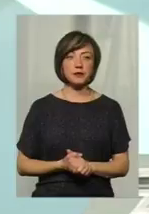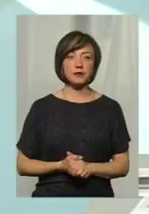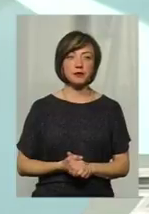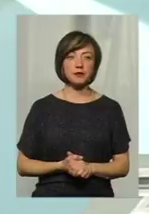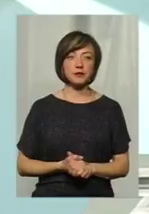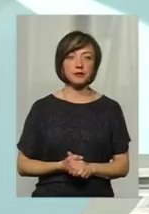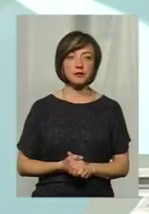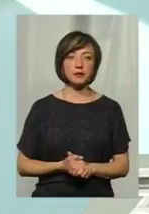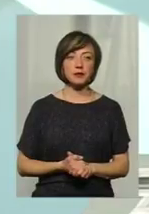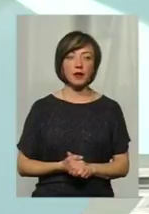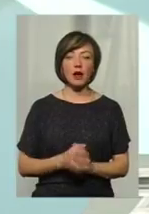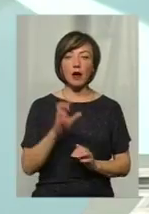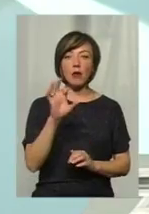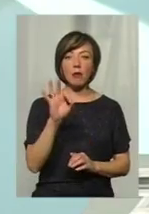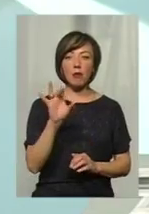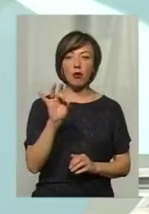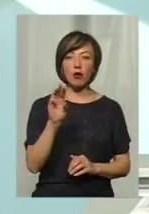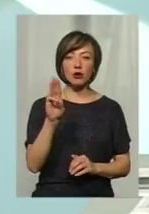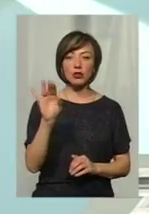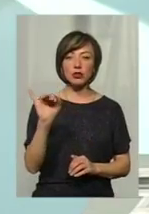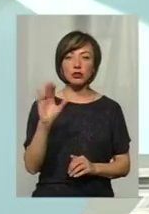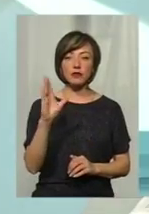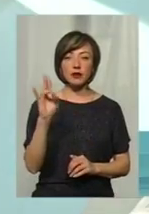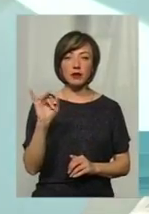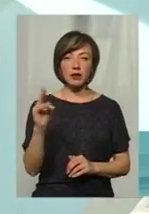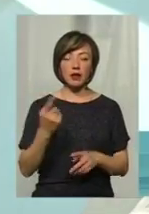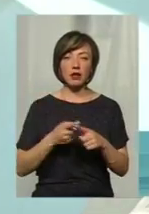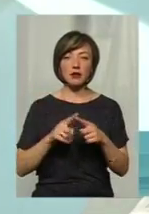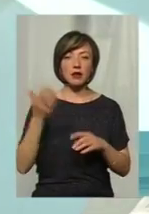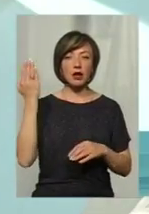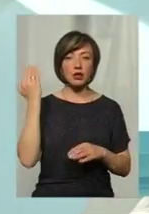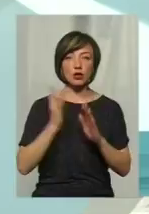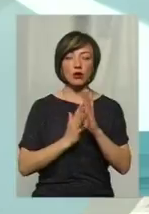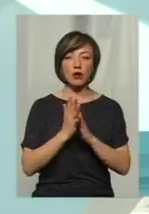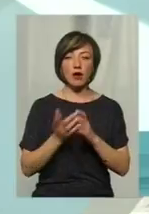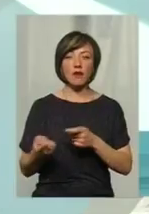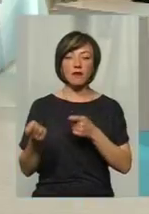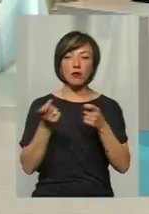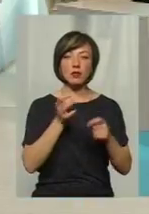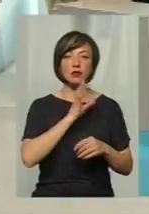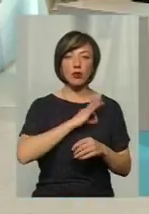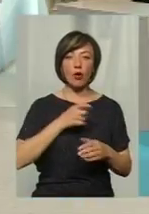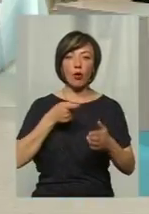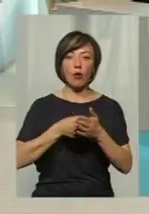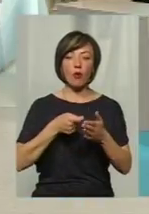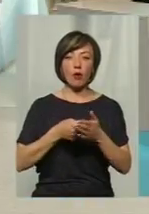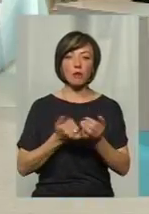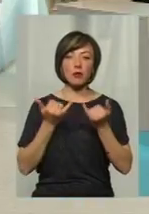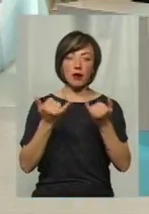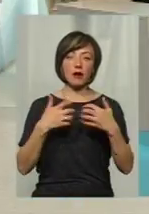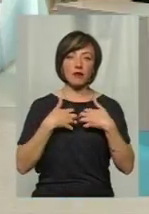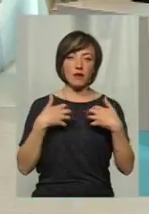Ну, якщо взяти поборщинник у сосновському, то раніше ця рослина і вброзилась, і застосовувалася корм для тварин.